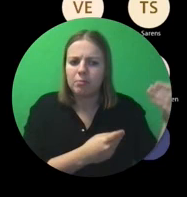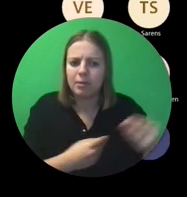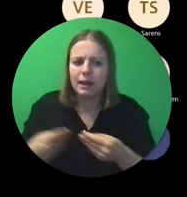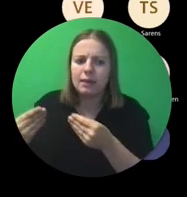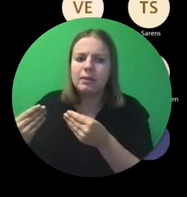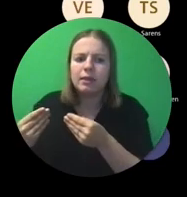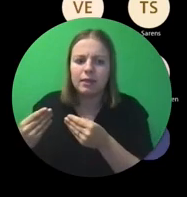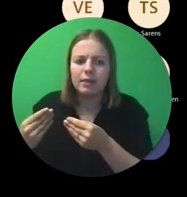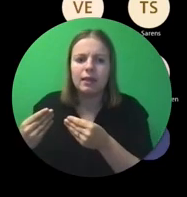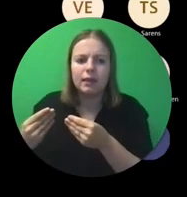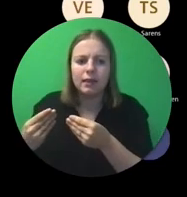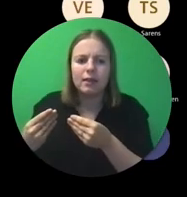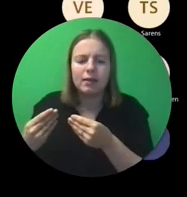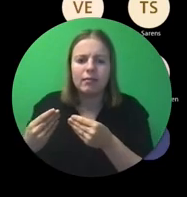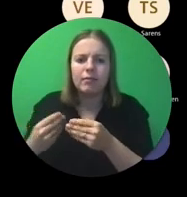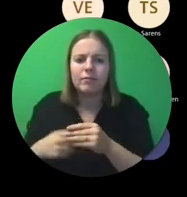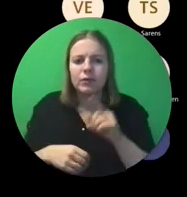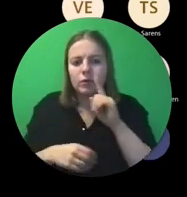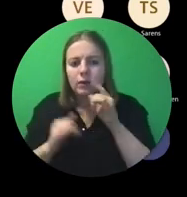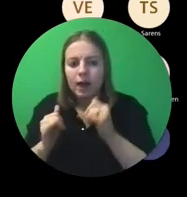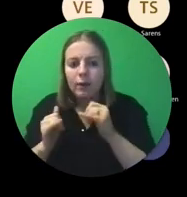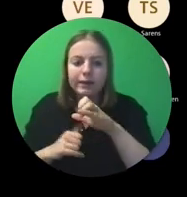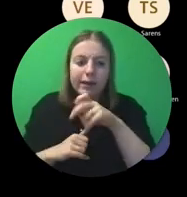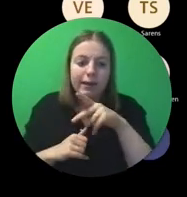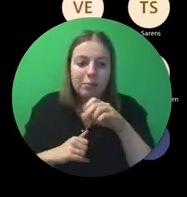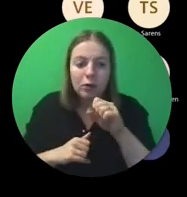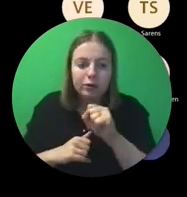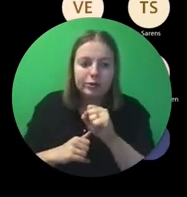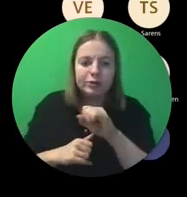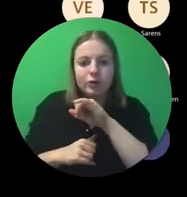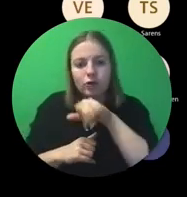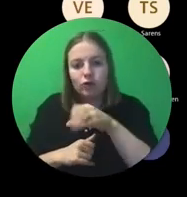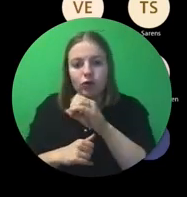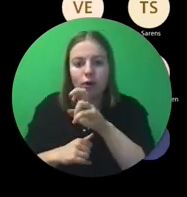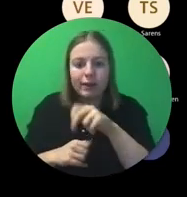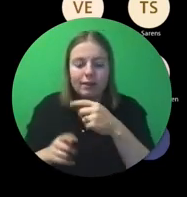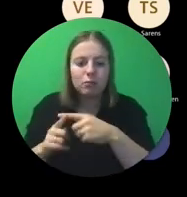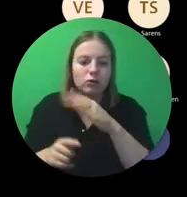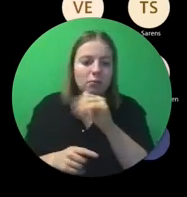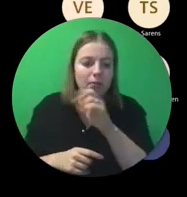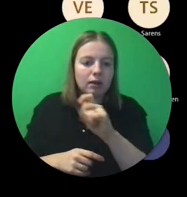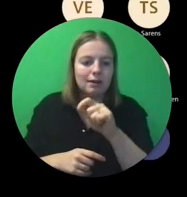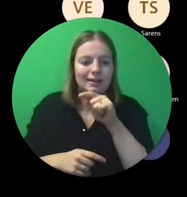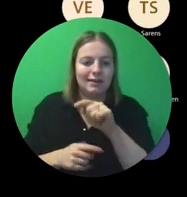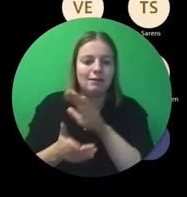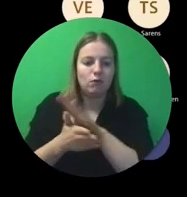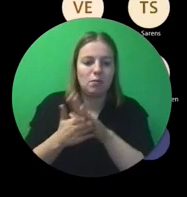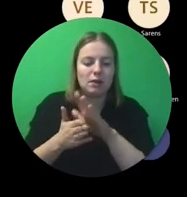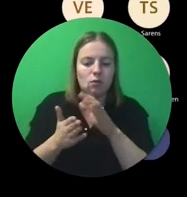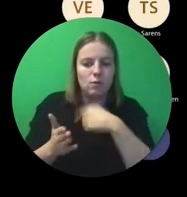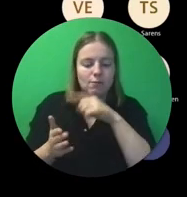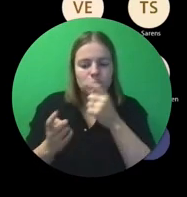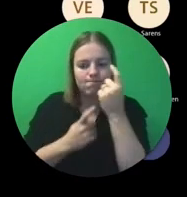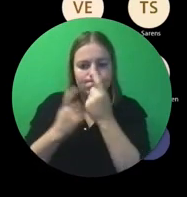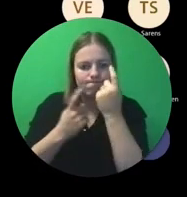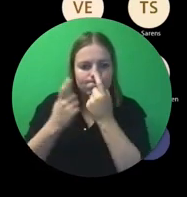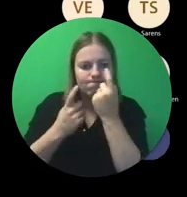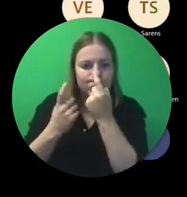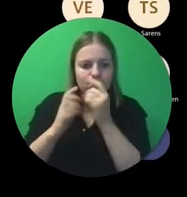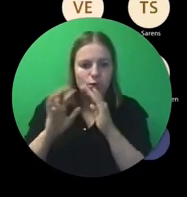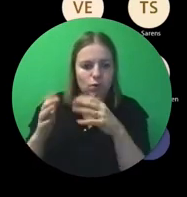van Epos, Jolien en Bart concreet. Dat is nu een voorbeeld dat we eens moeten over nadenken. Goed,